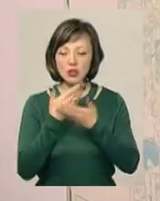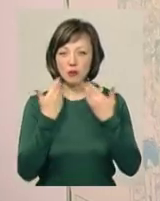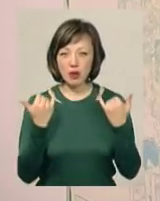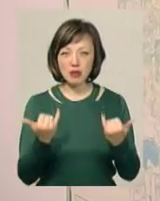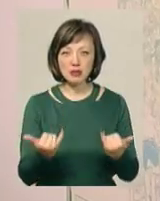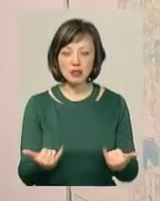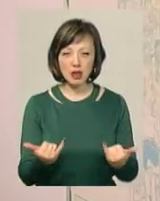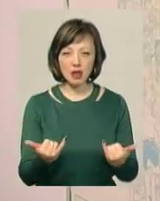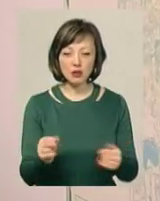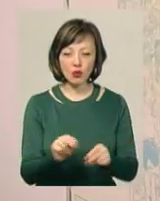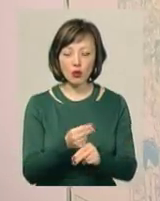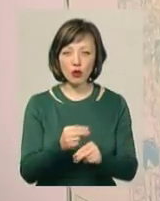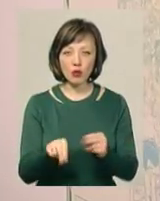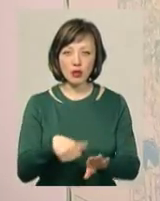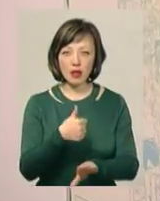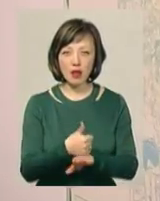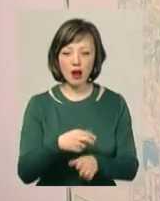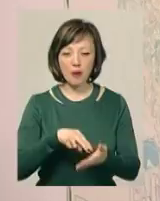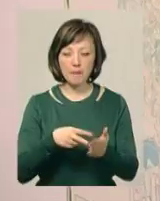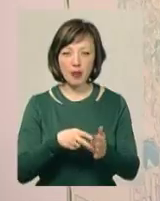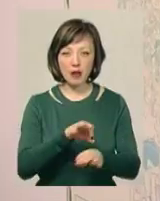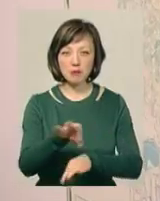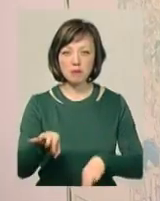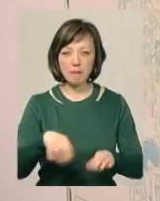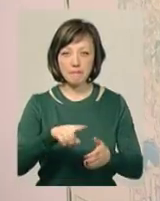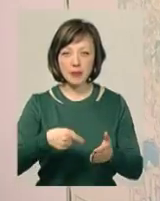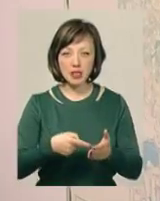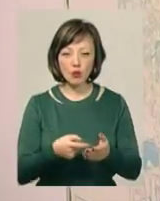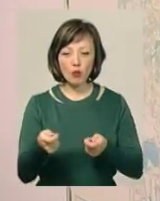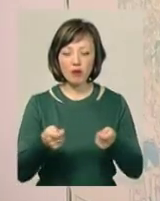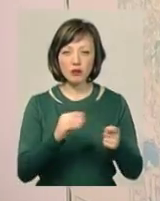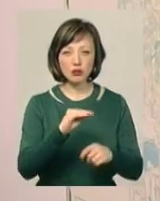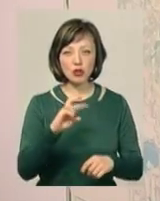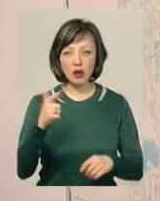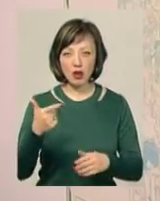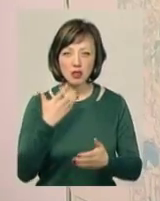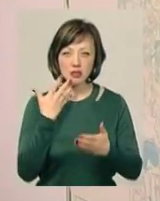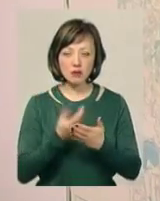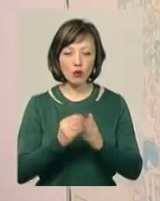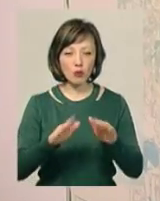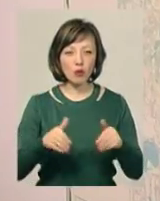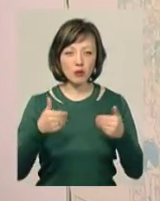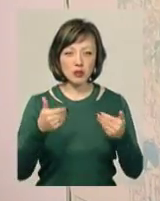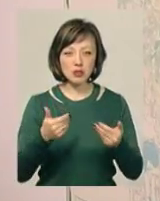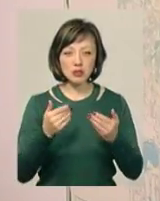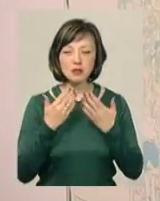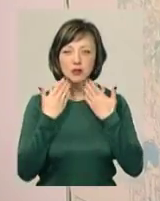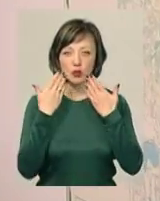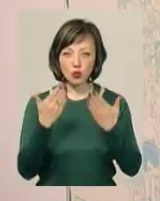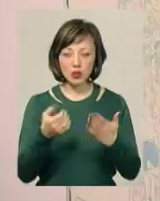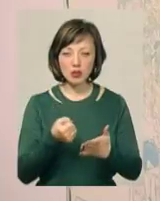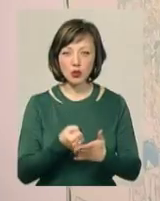коригується генеральний план міста і управління житлово-комунального господарства своїх пропозицій звернулася